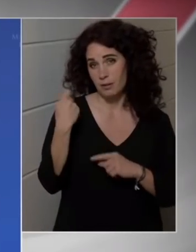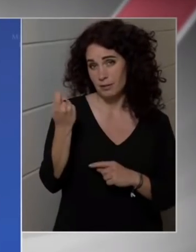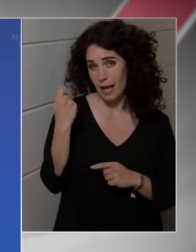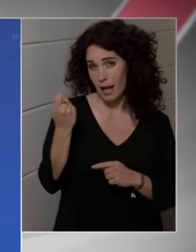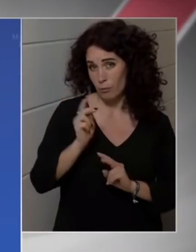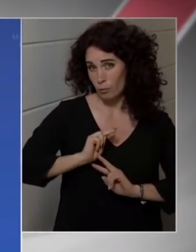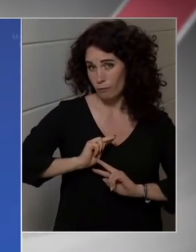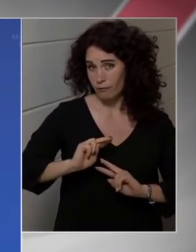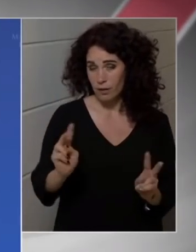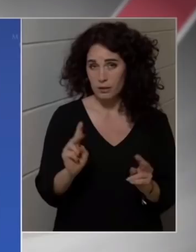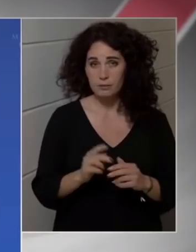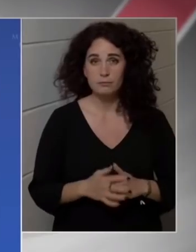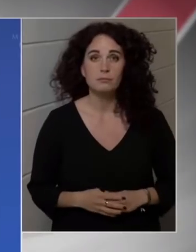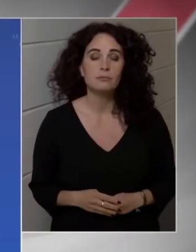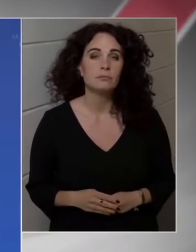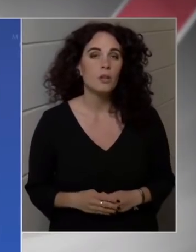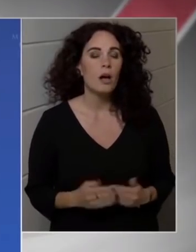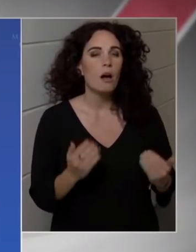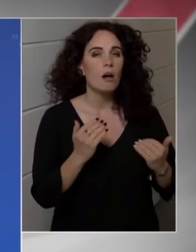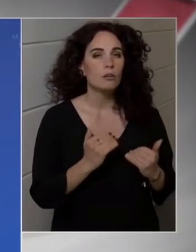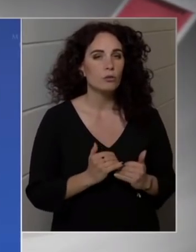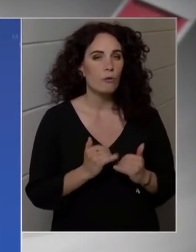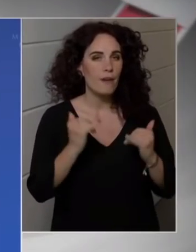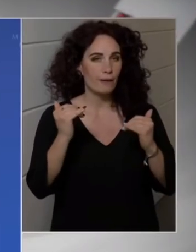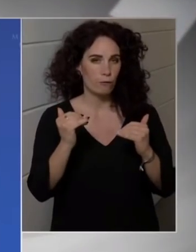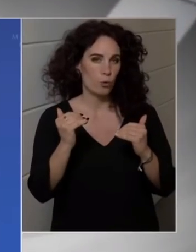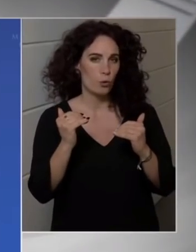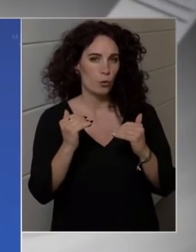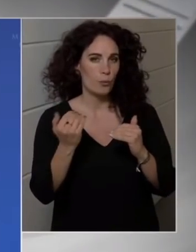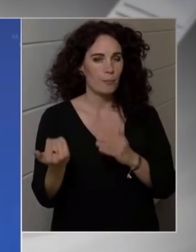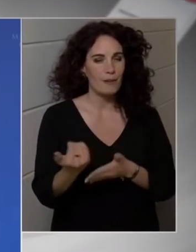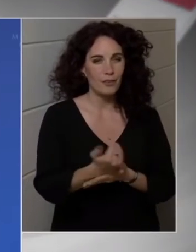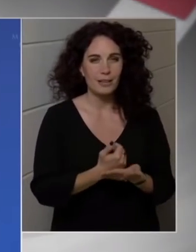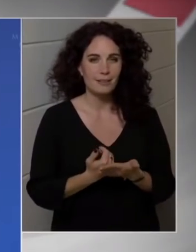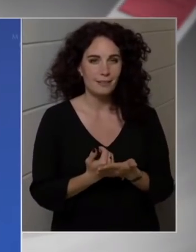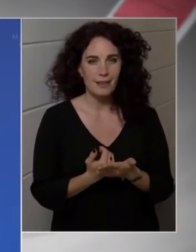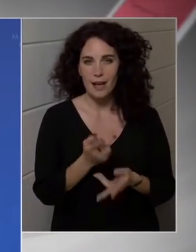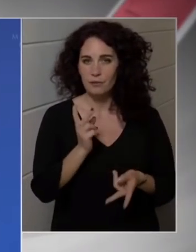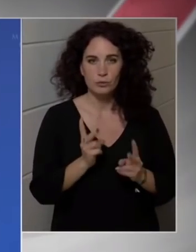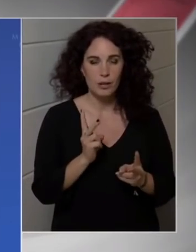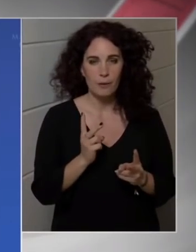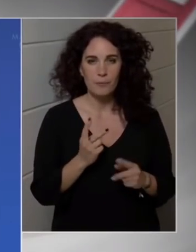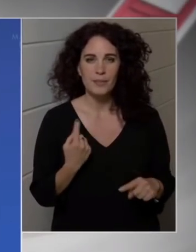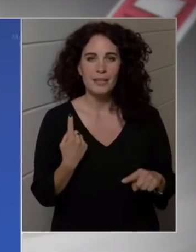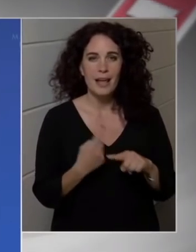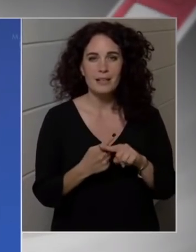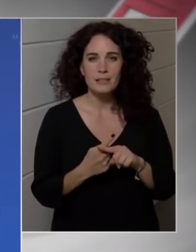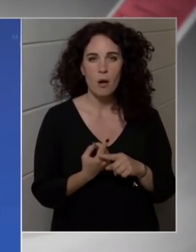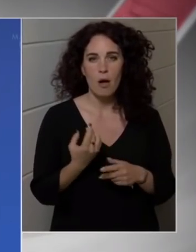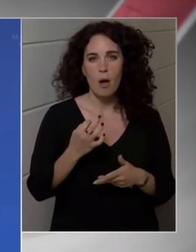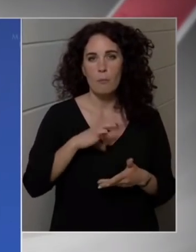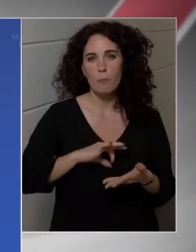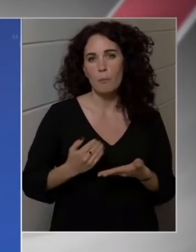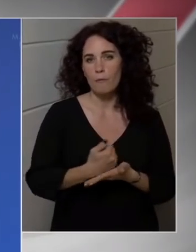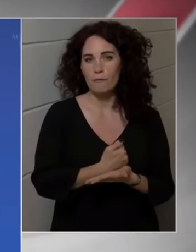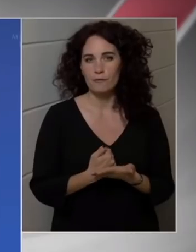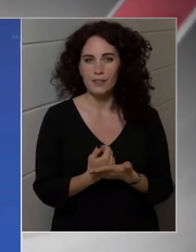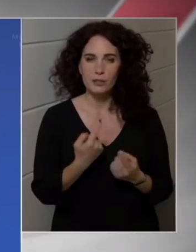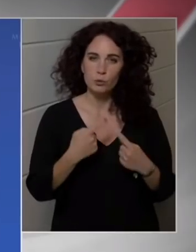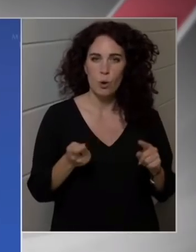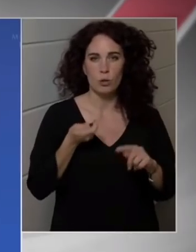emelkednek, a honvédelem is egyre költségesebb, hiszen háború zajlik szomszédunkba.